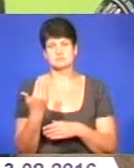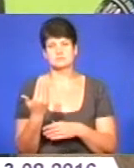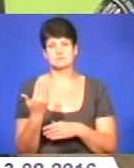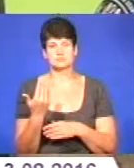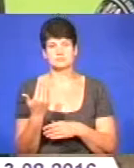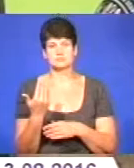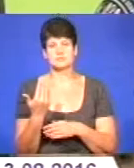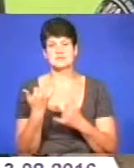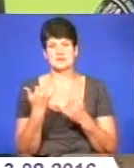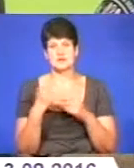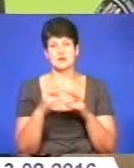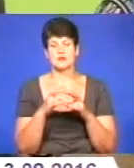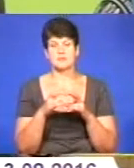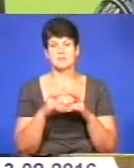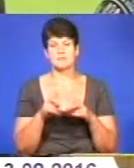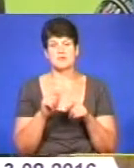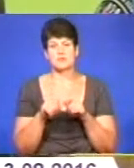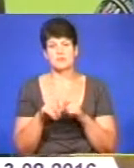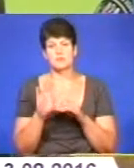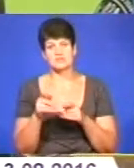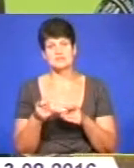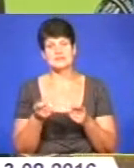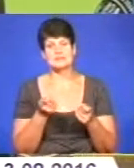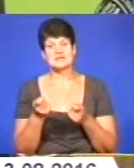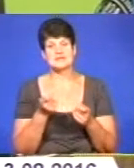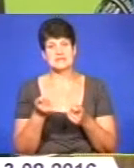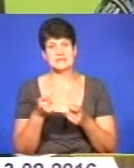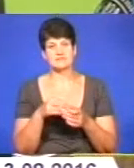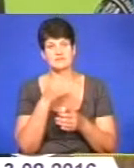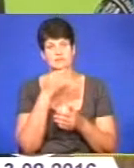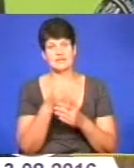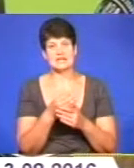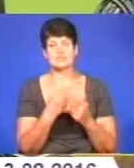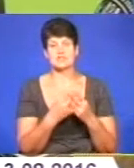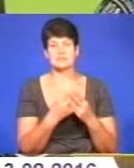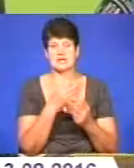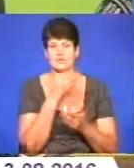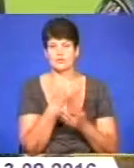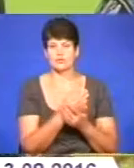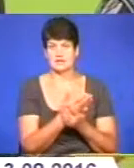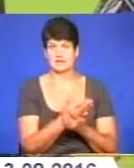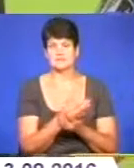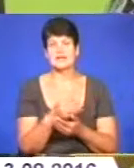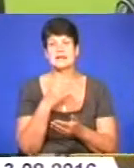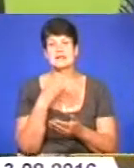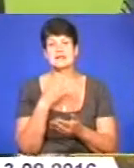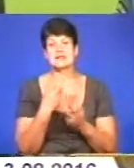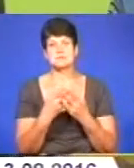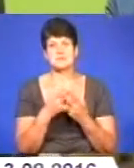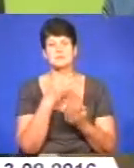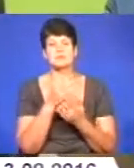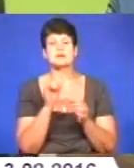чи буде це кримінальна відповідальність, чи адміністративна. Кримінальна відповідальність може бути, якщо буде